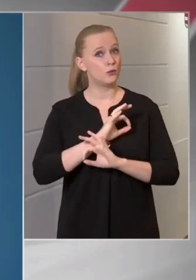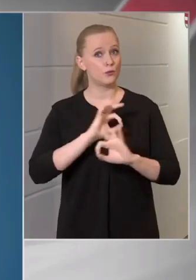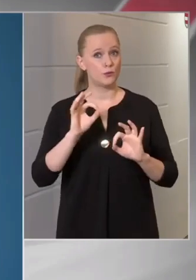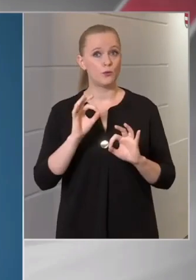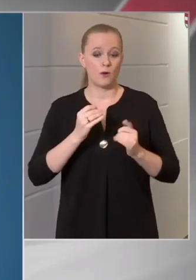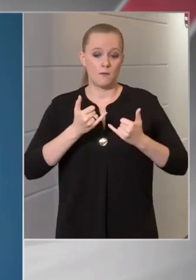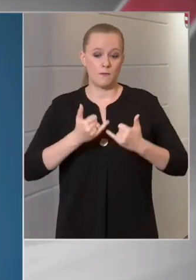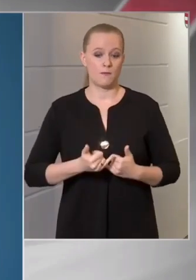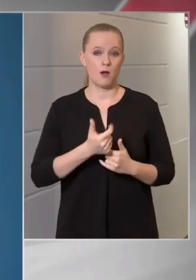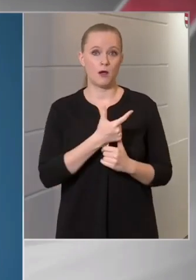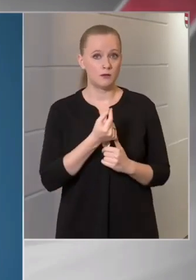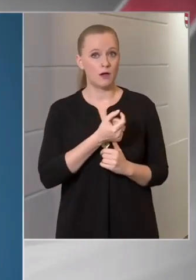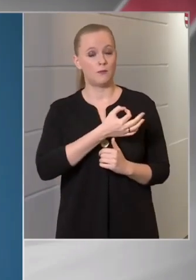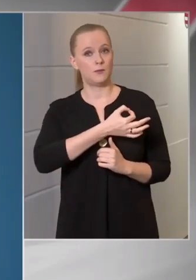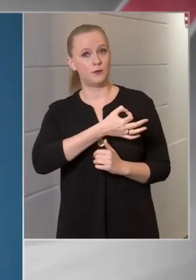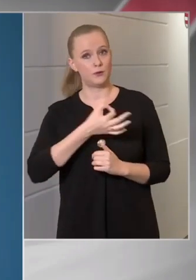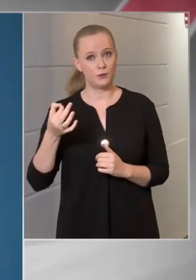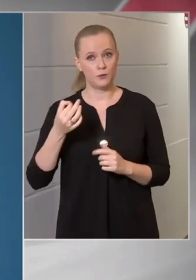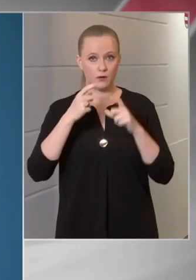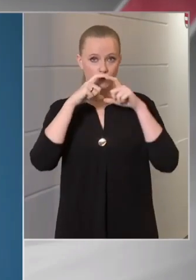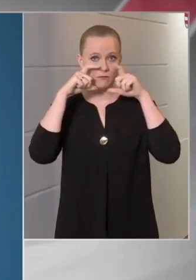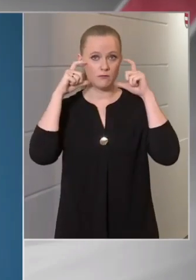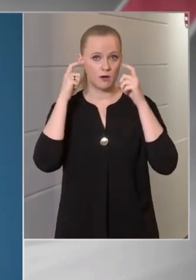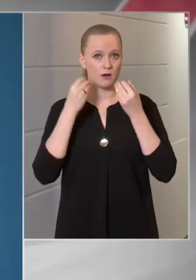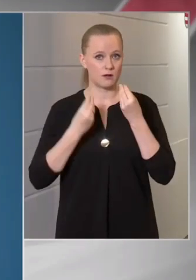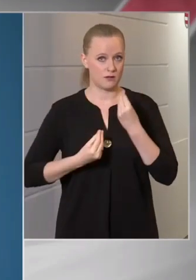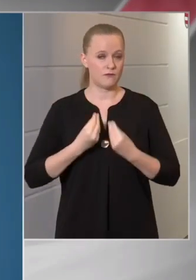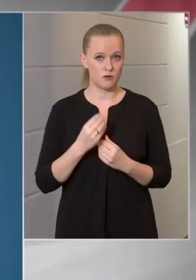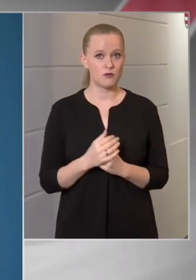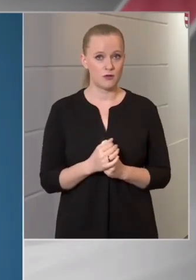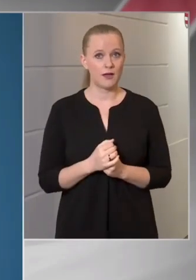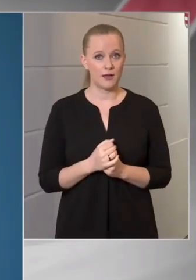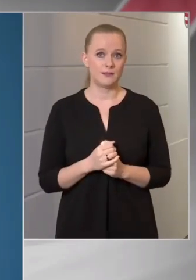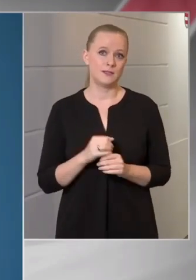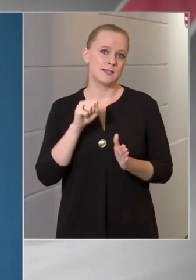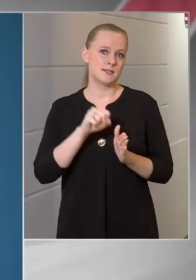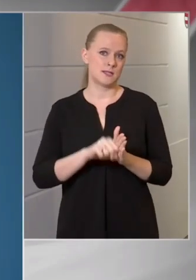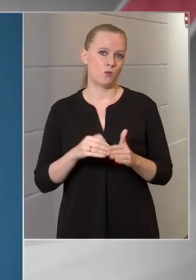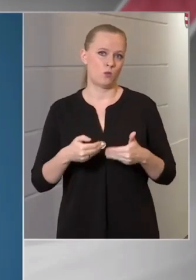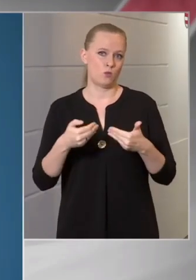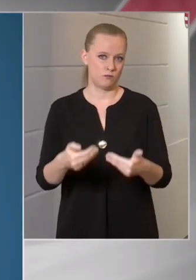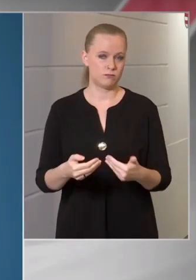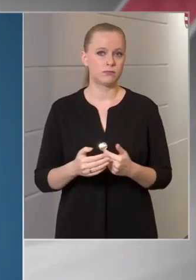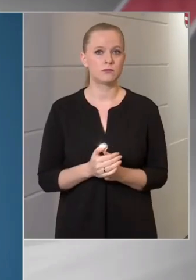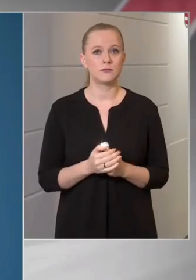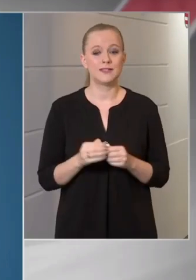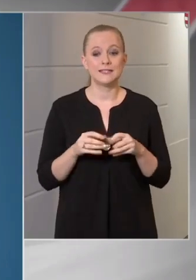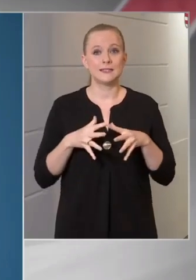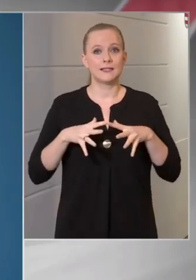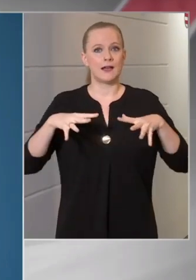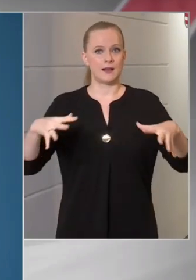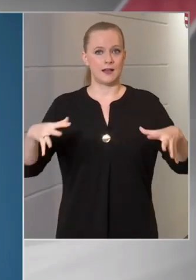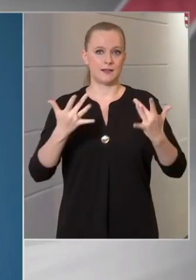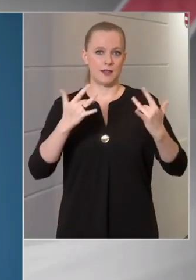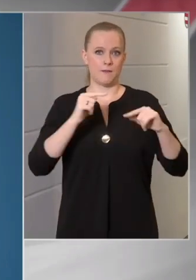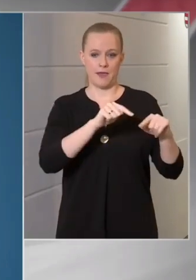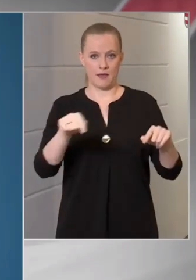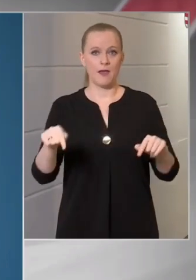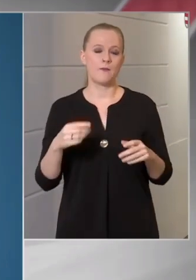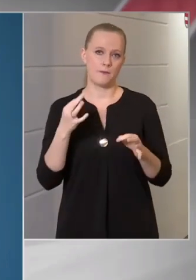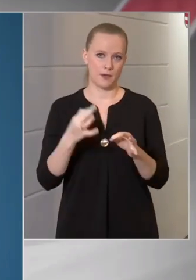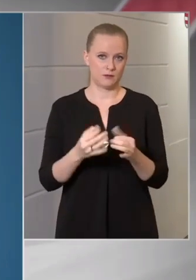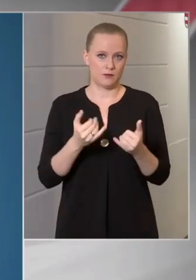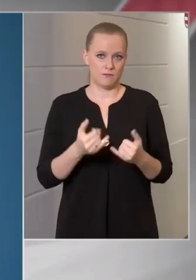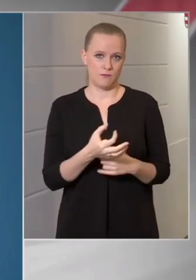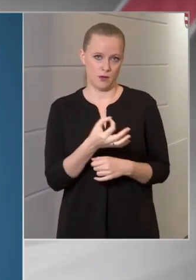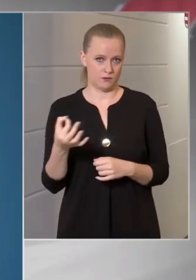mától a maszkviseletnek a szigorítása, illetve kiterjesztése is megtörténik.